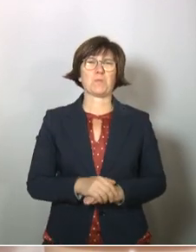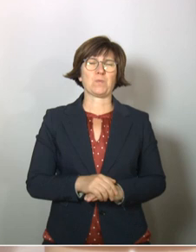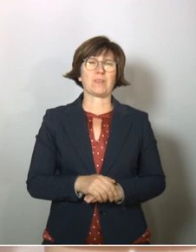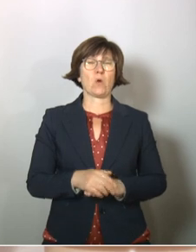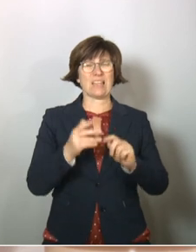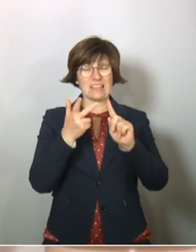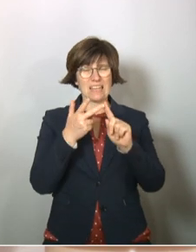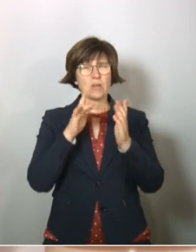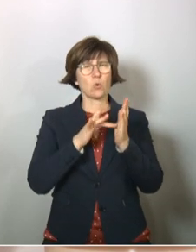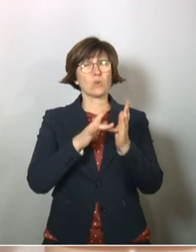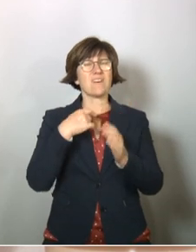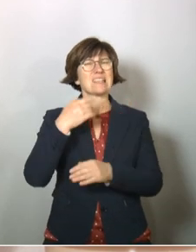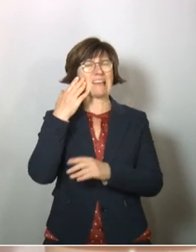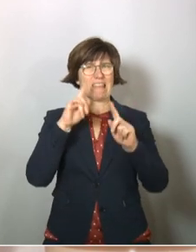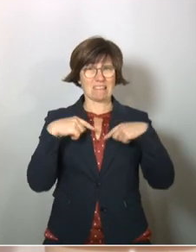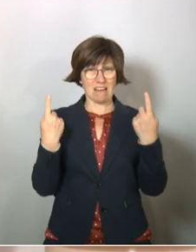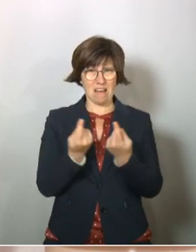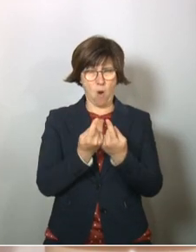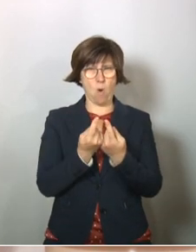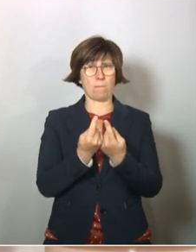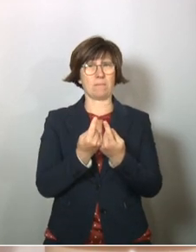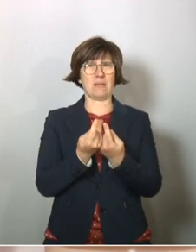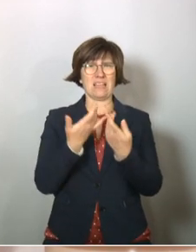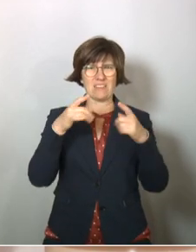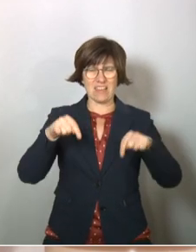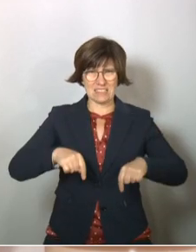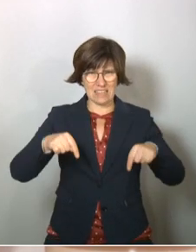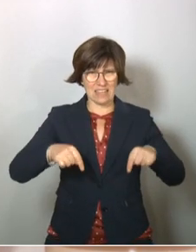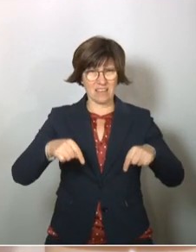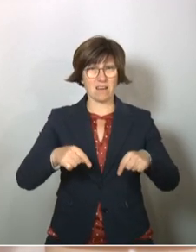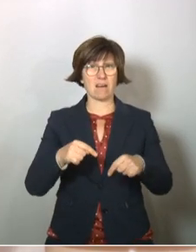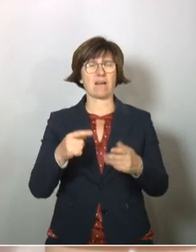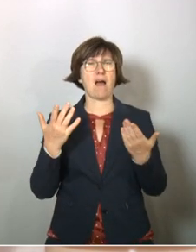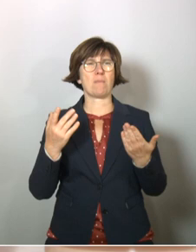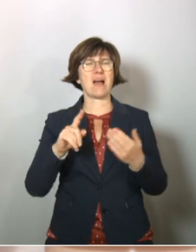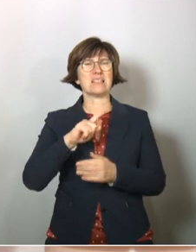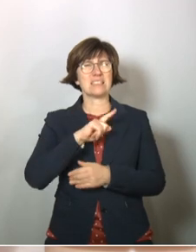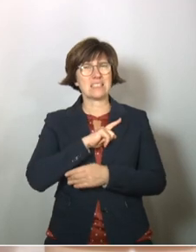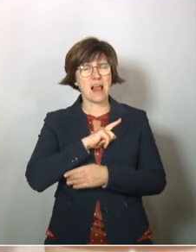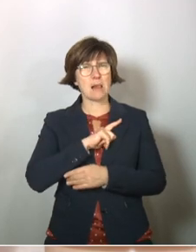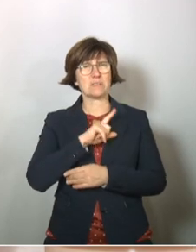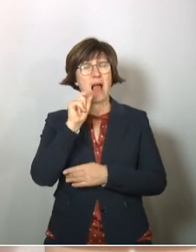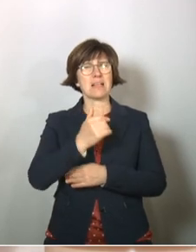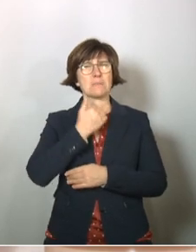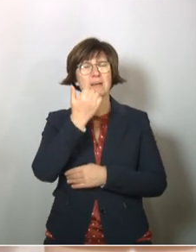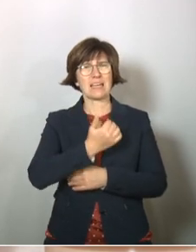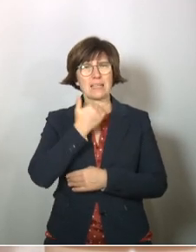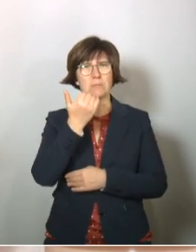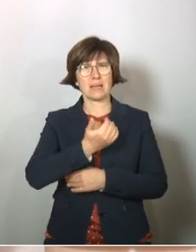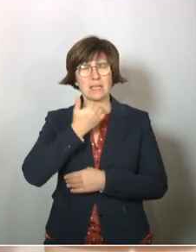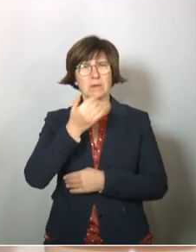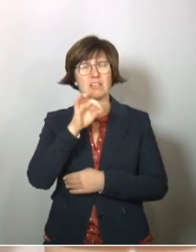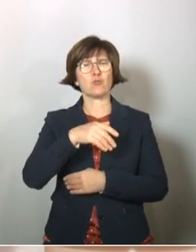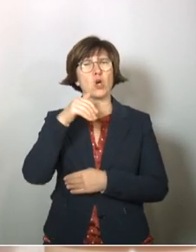Und der dritte Grund ist, ich kenne diesen Raum. Ich war schon hier da allerdings als Berichterstatterin